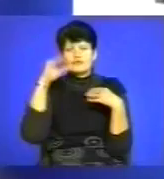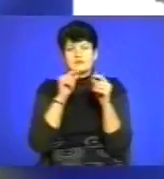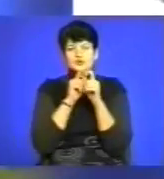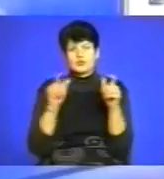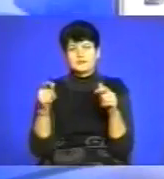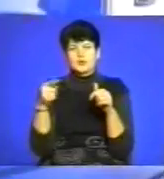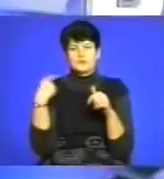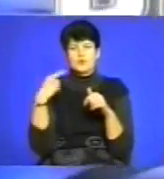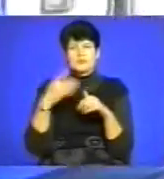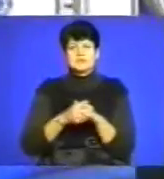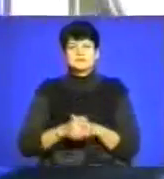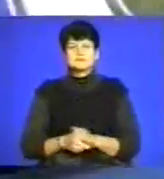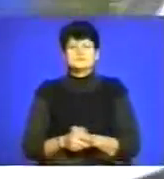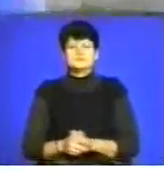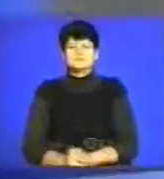Тернопільщини.